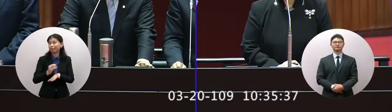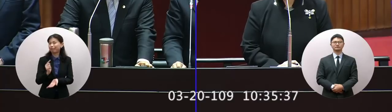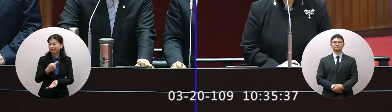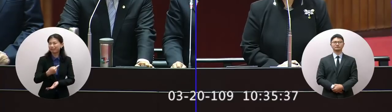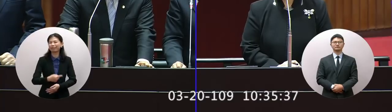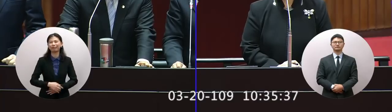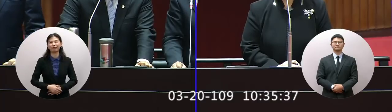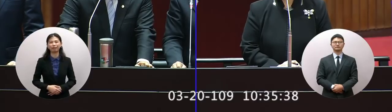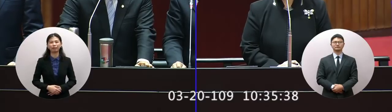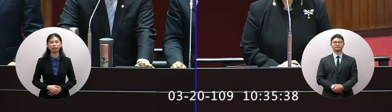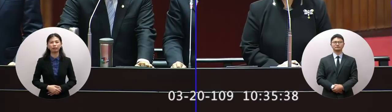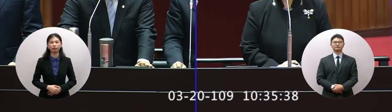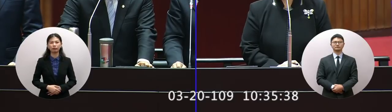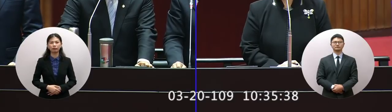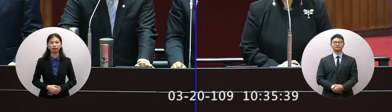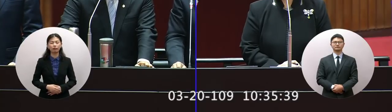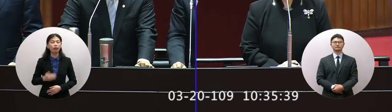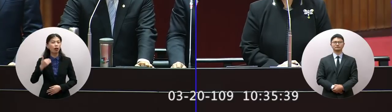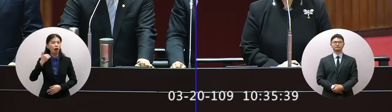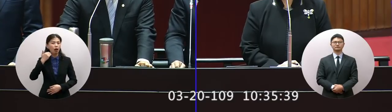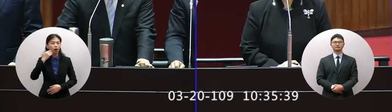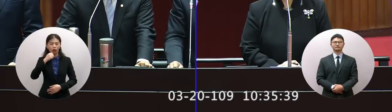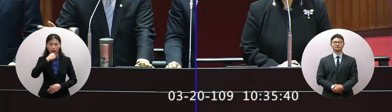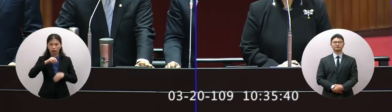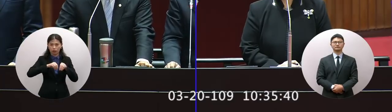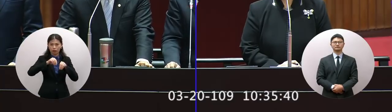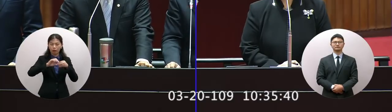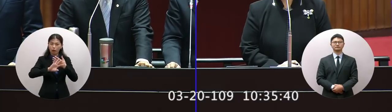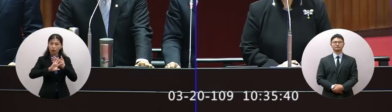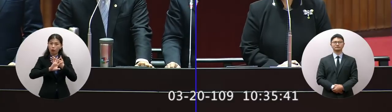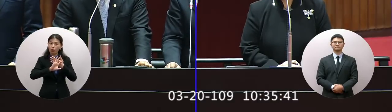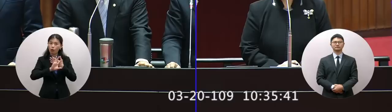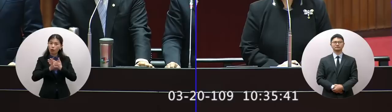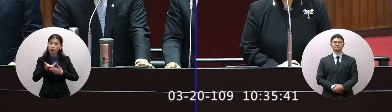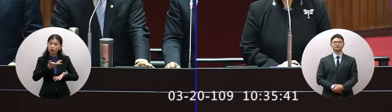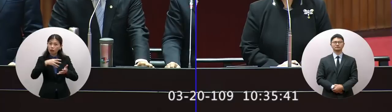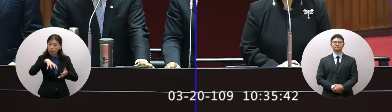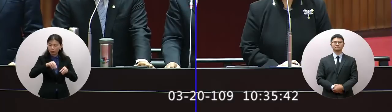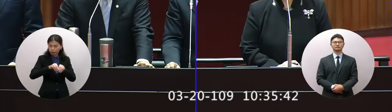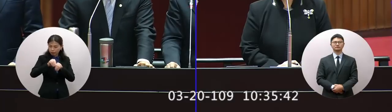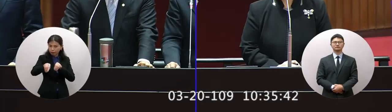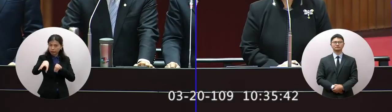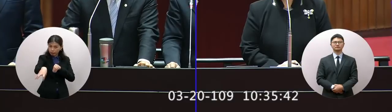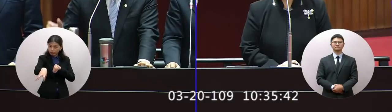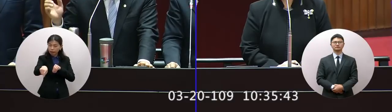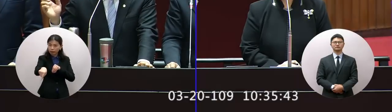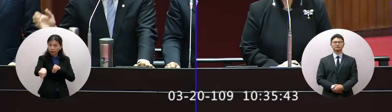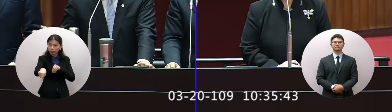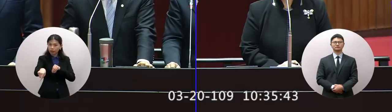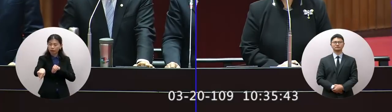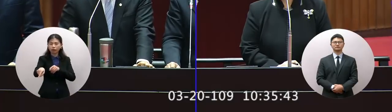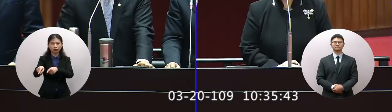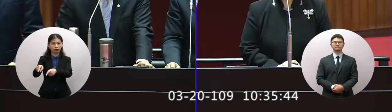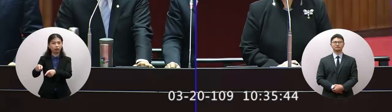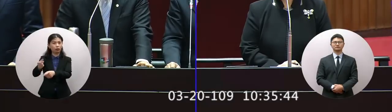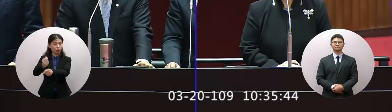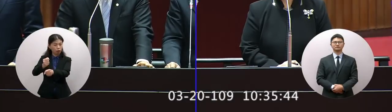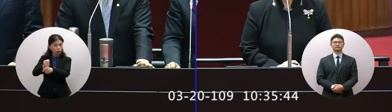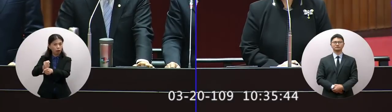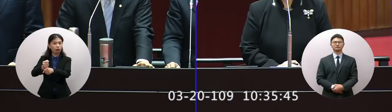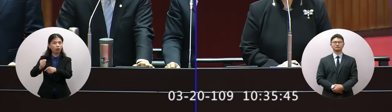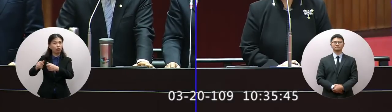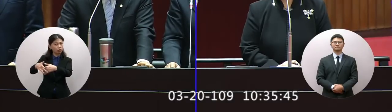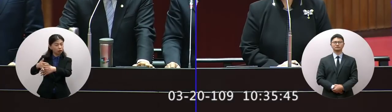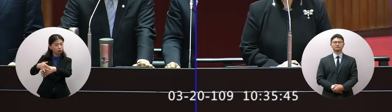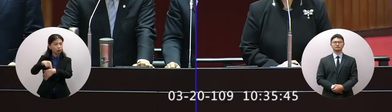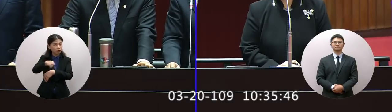這個時候在外館就是我們外交部社會外館跟他的館宿如果外交部都有經過